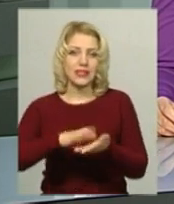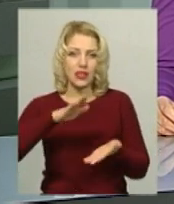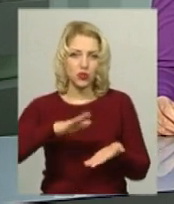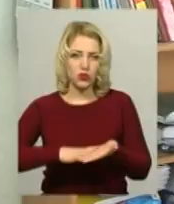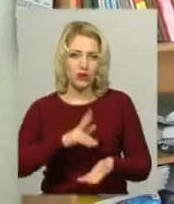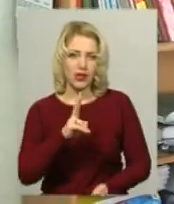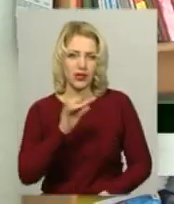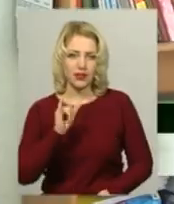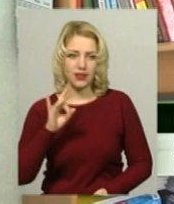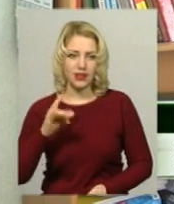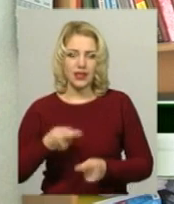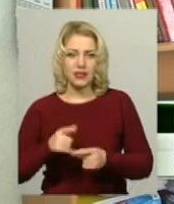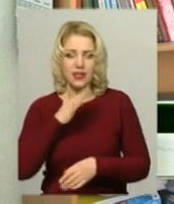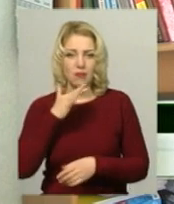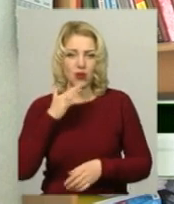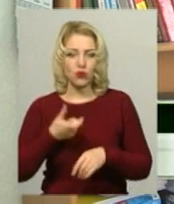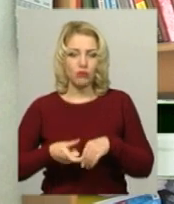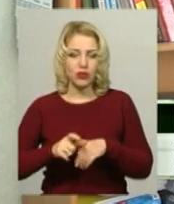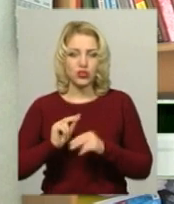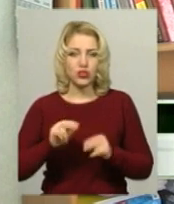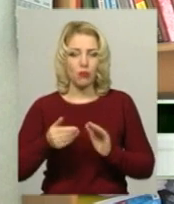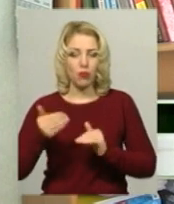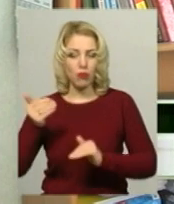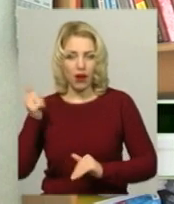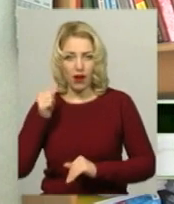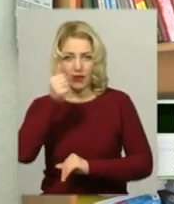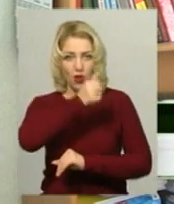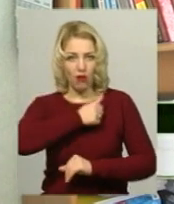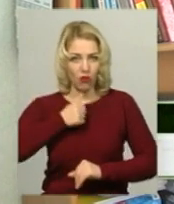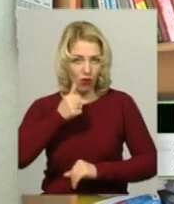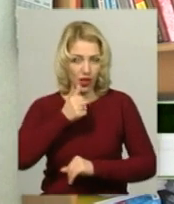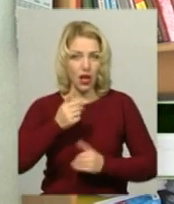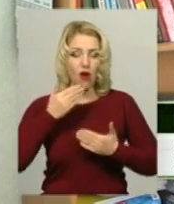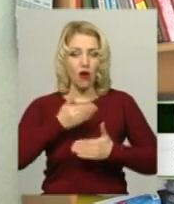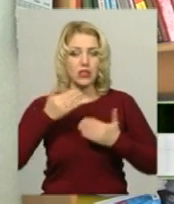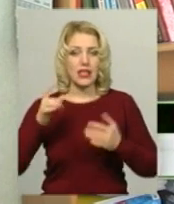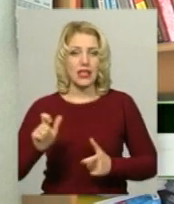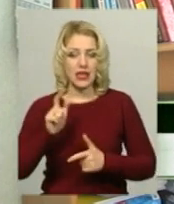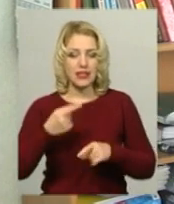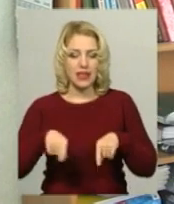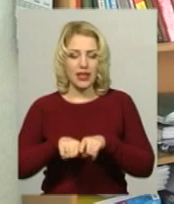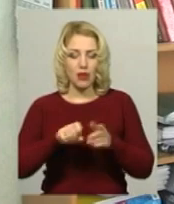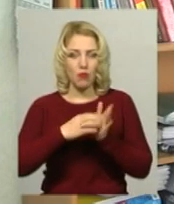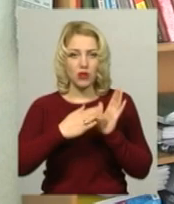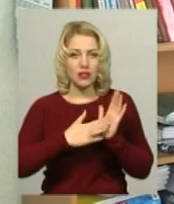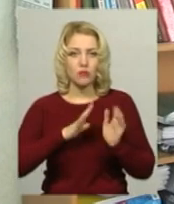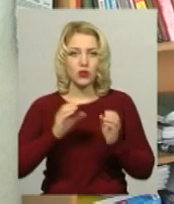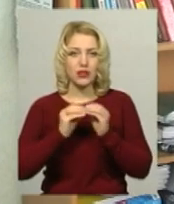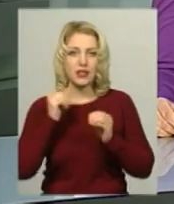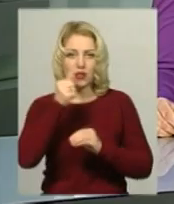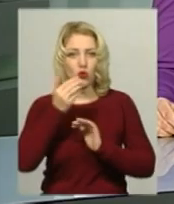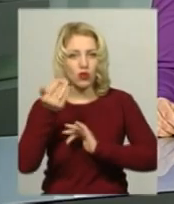Це набагато більше, ніж попередні роки. Останній раз такі показники у нас були років 10 тому.